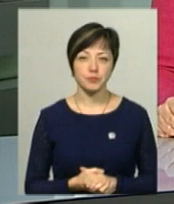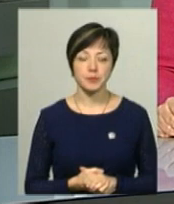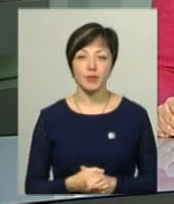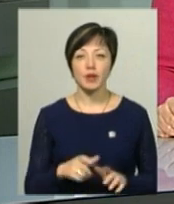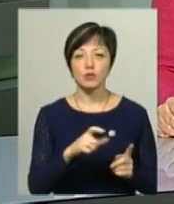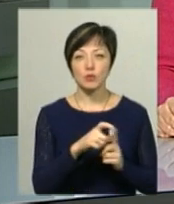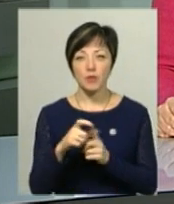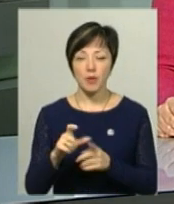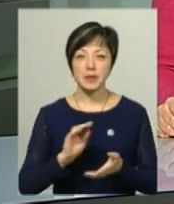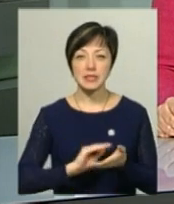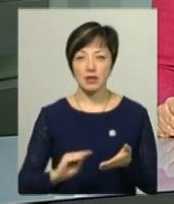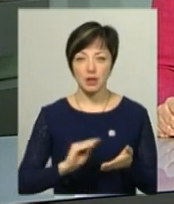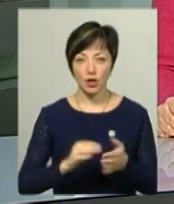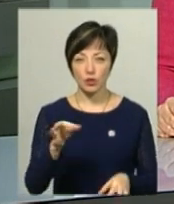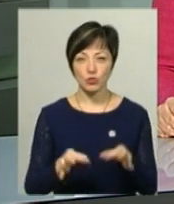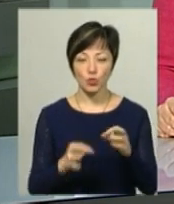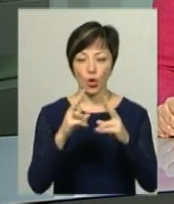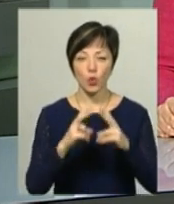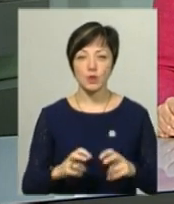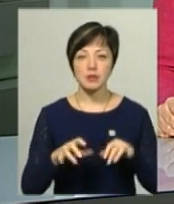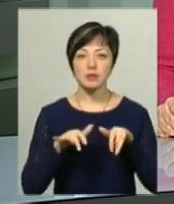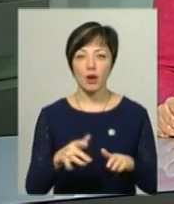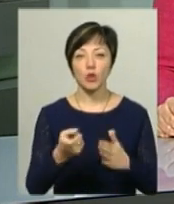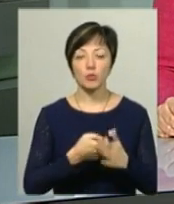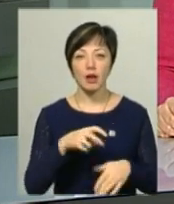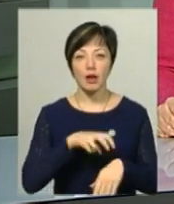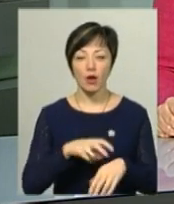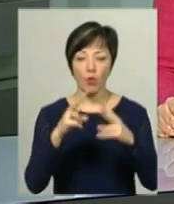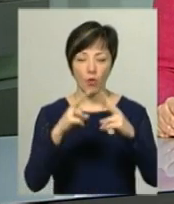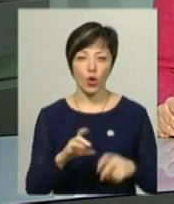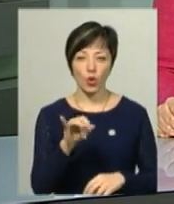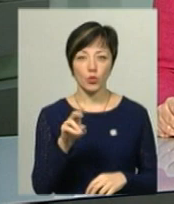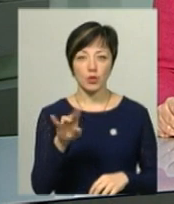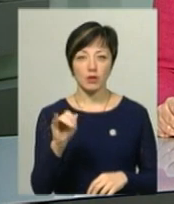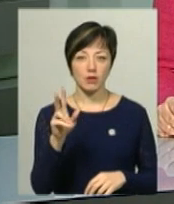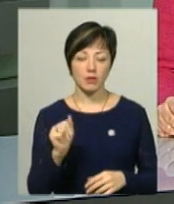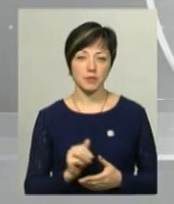словами Алла Плінської, під час розгляду справи допитали лікаря, який проводив огляд Івана Рудика.